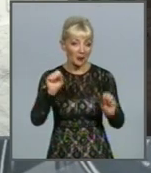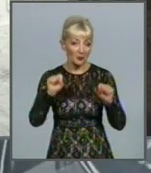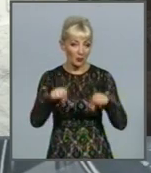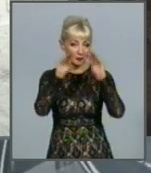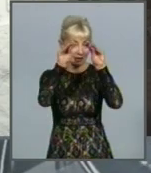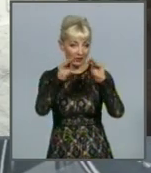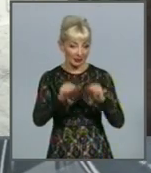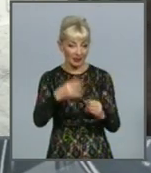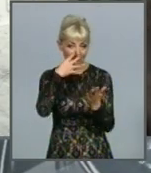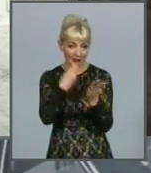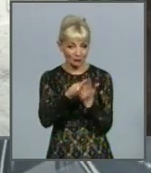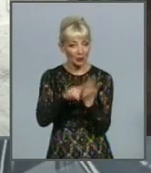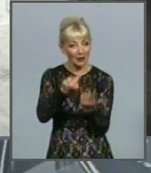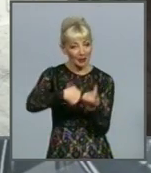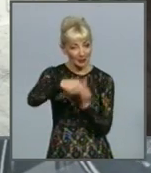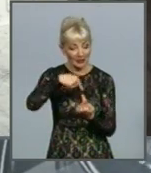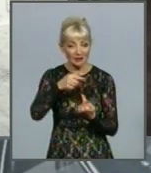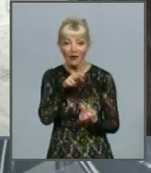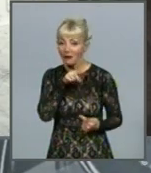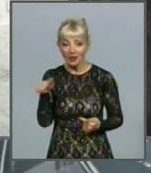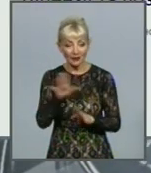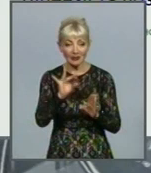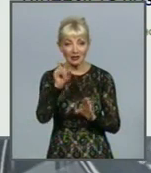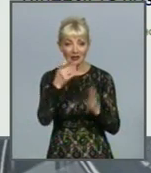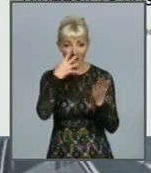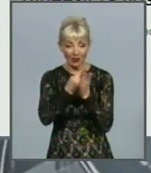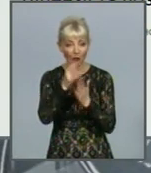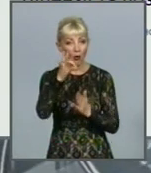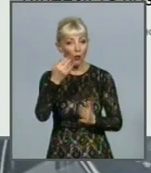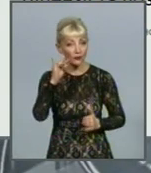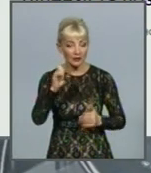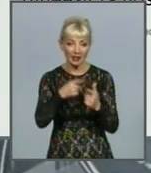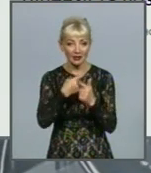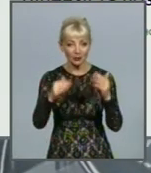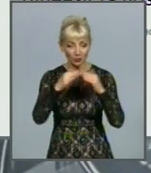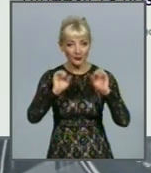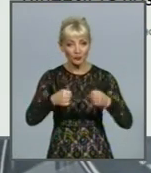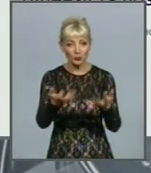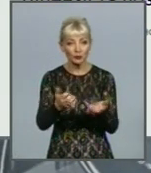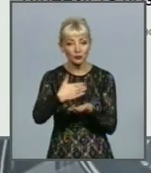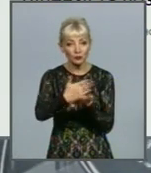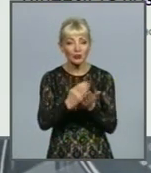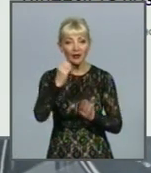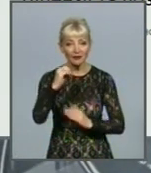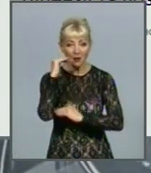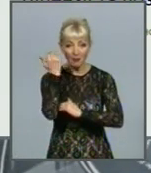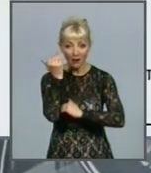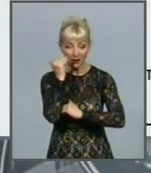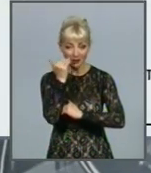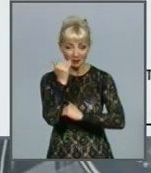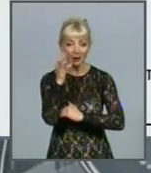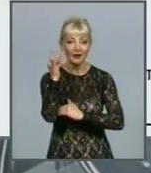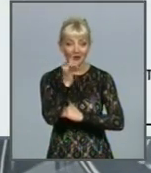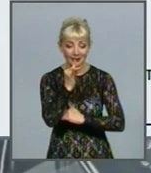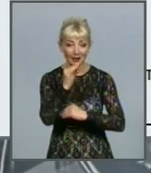свій бізнес, не виходячи зі своєго офісу або дому. На цьому ж порталі можна отримати послугу «Ємалятко», оформити допомогу при